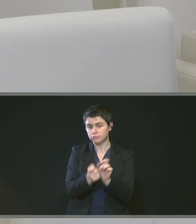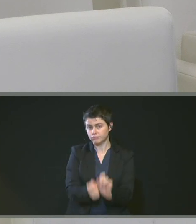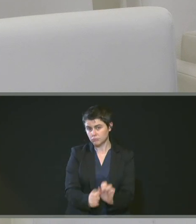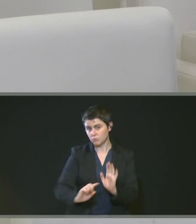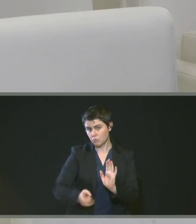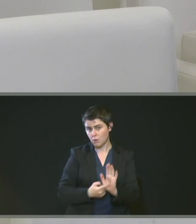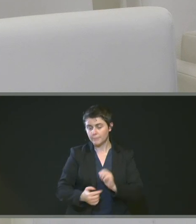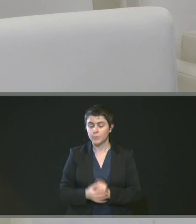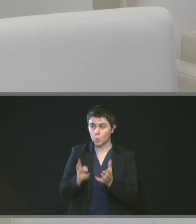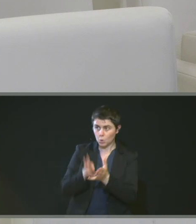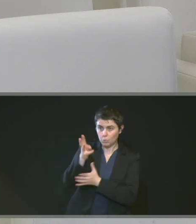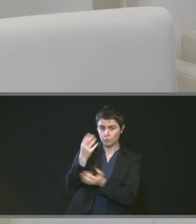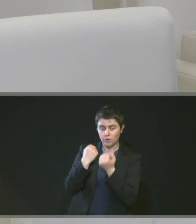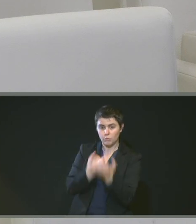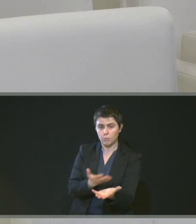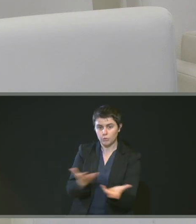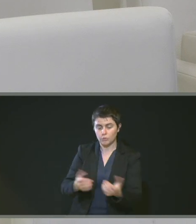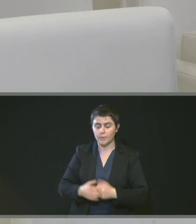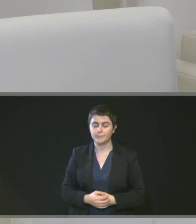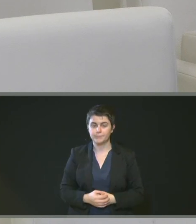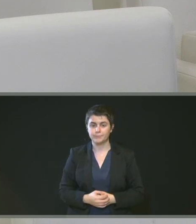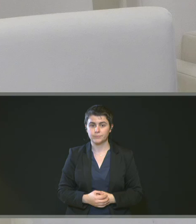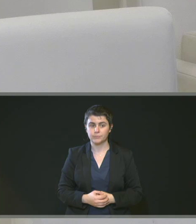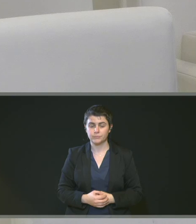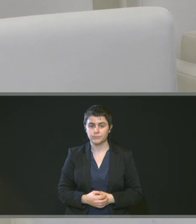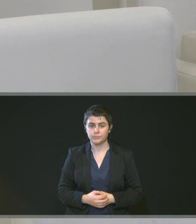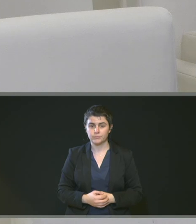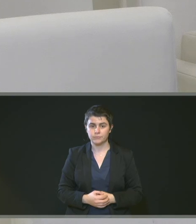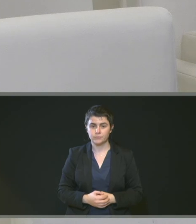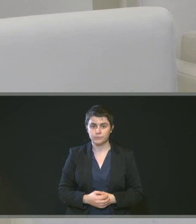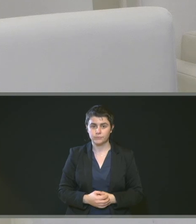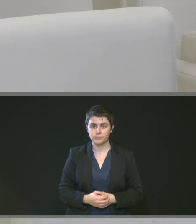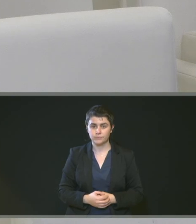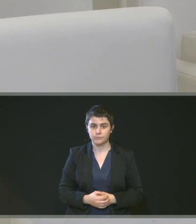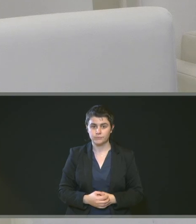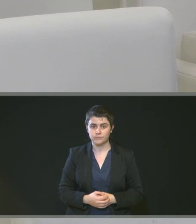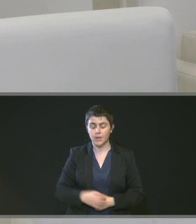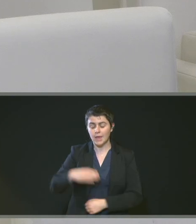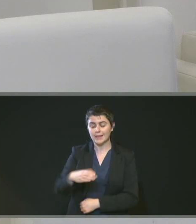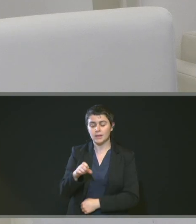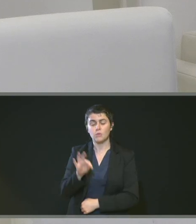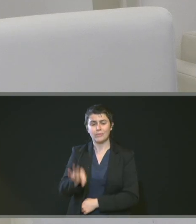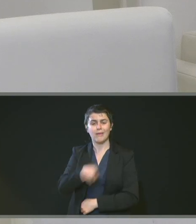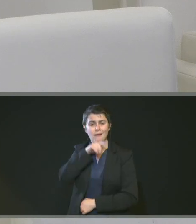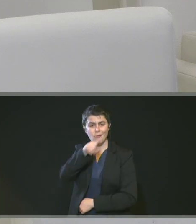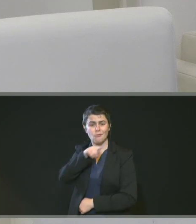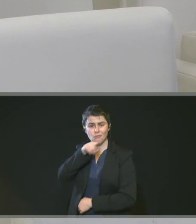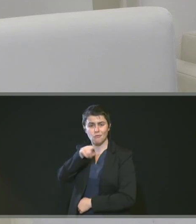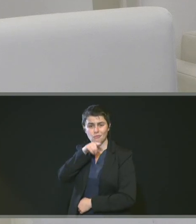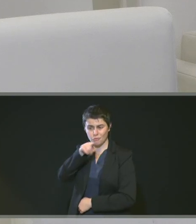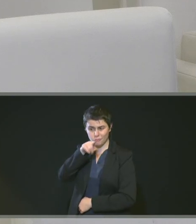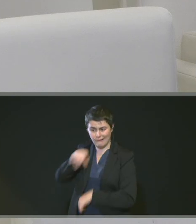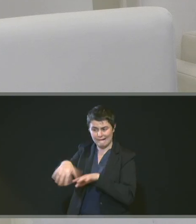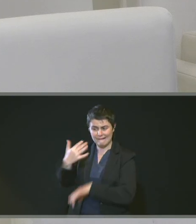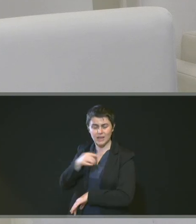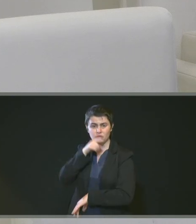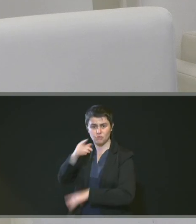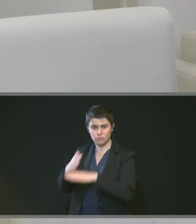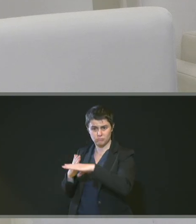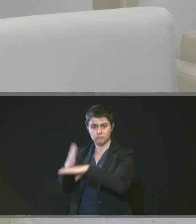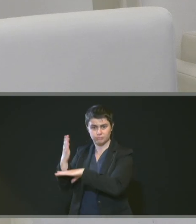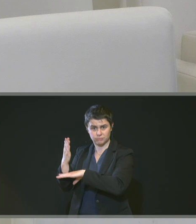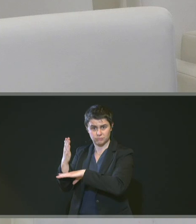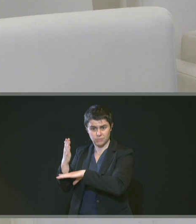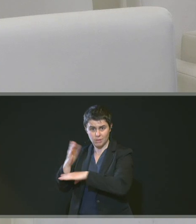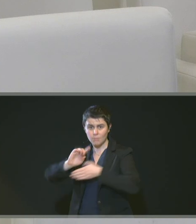nous propose d'ouvrir la possibilité de monétisation dès lors que le nombre de jours inscrits au CET est supérieur à 15 jours, de 5 jours